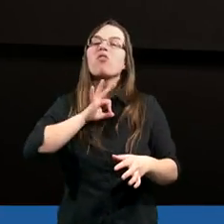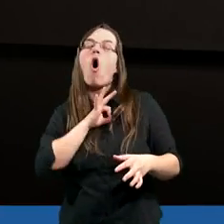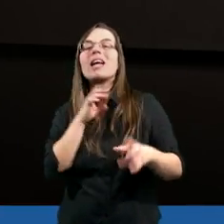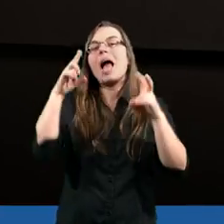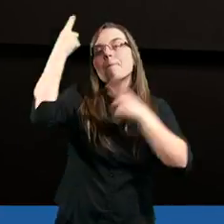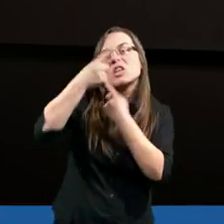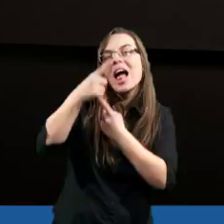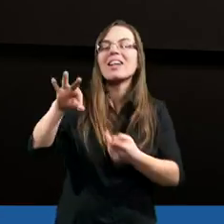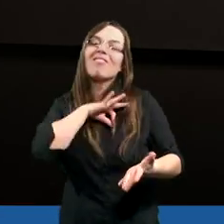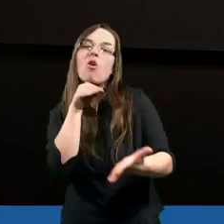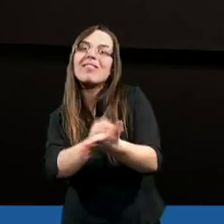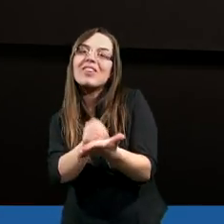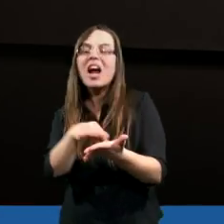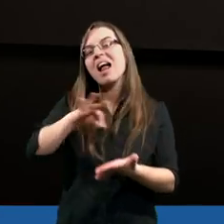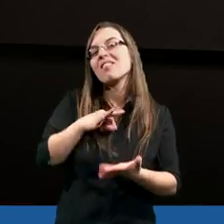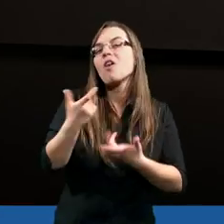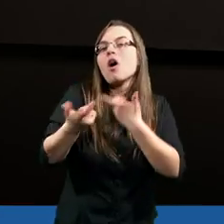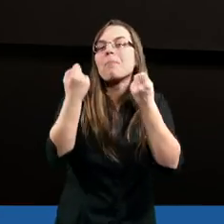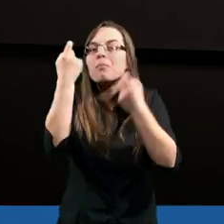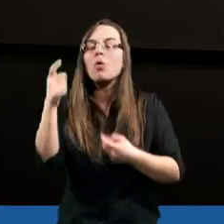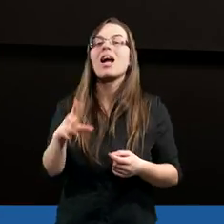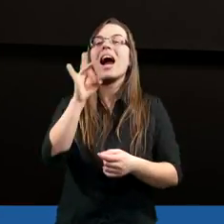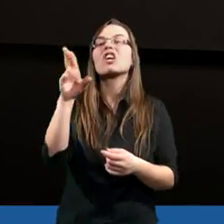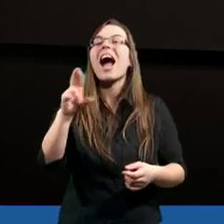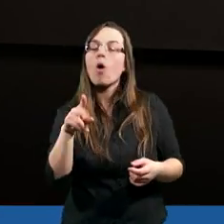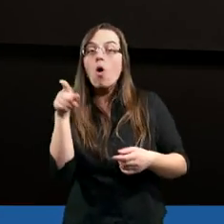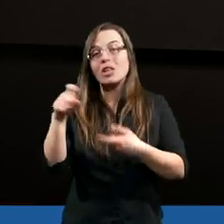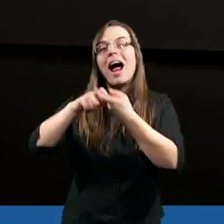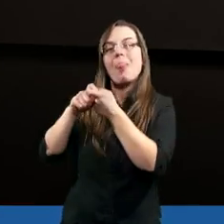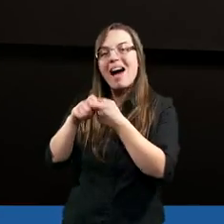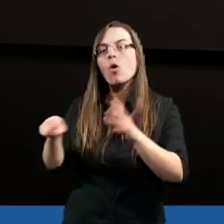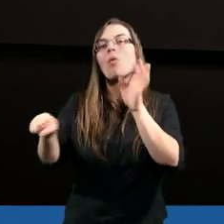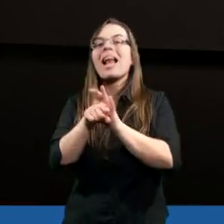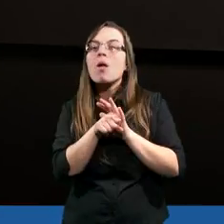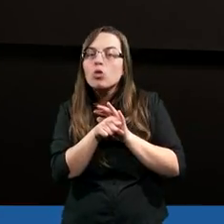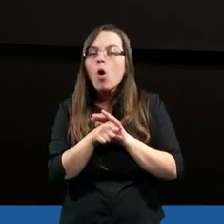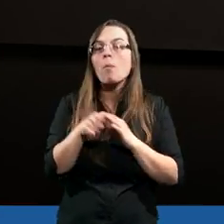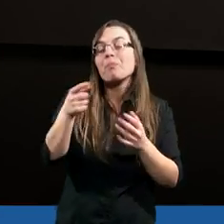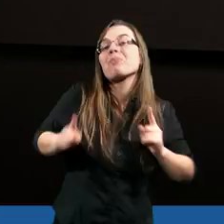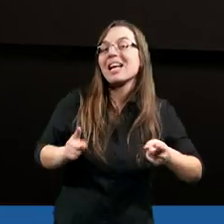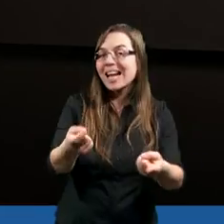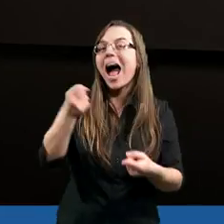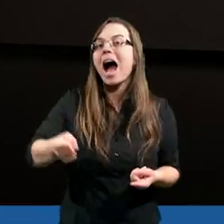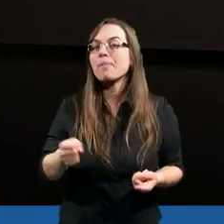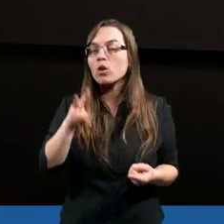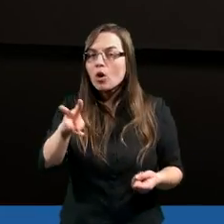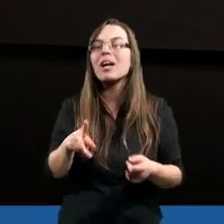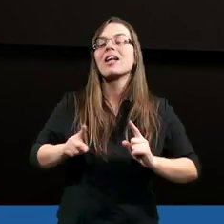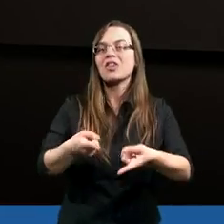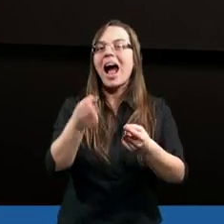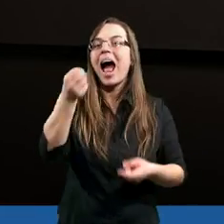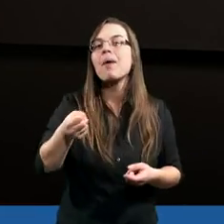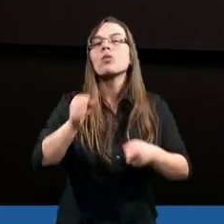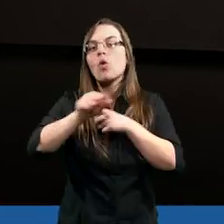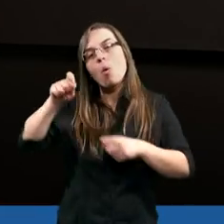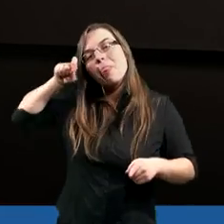hierarchią i pewnymi zwyczajami. Grzegorzu, nawiązałeś do dziejów apostolskich. Dzieje